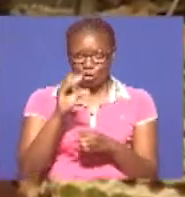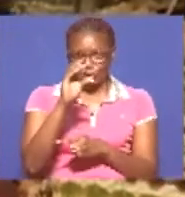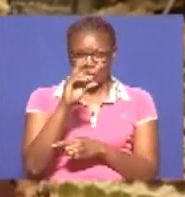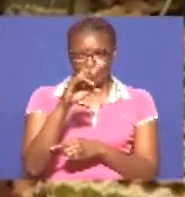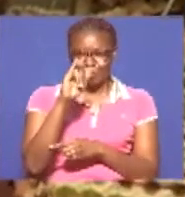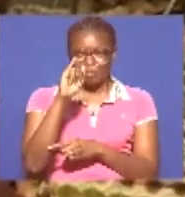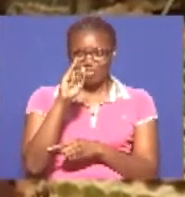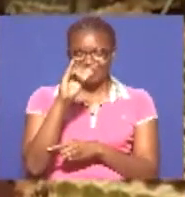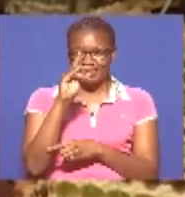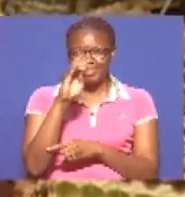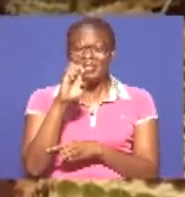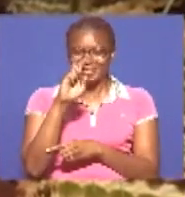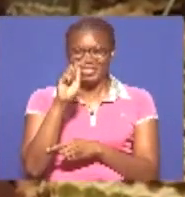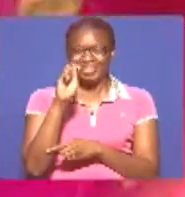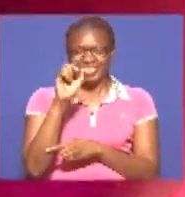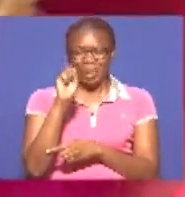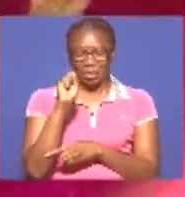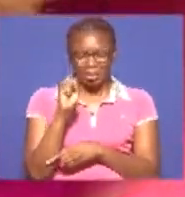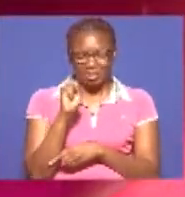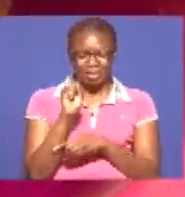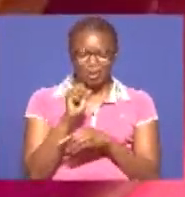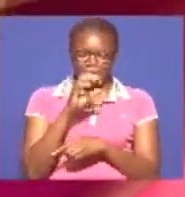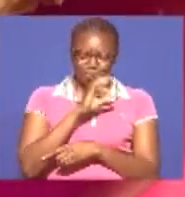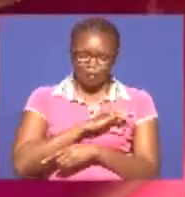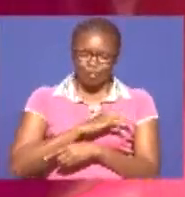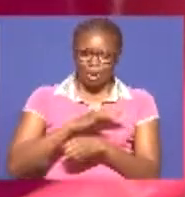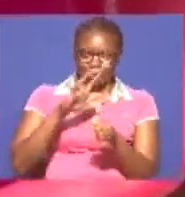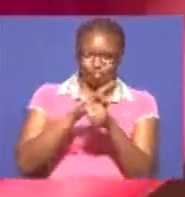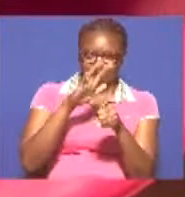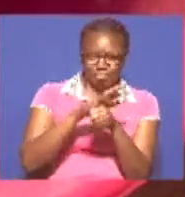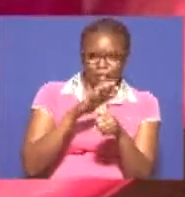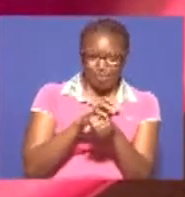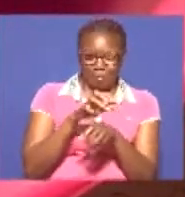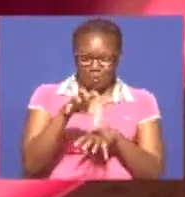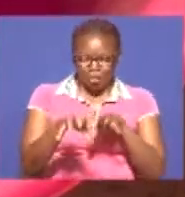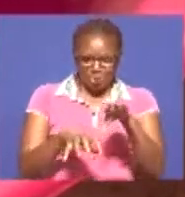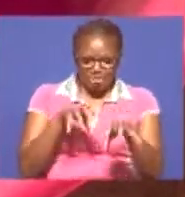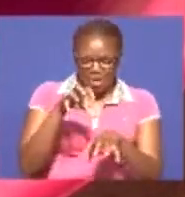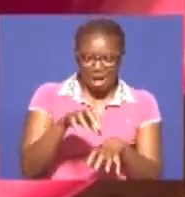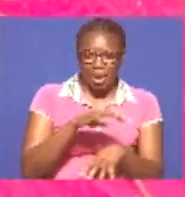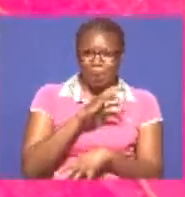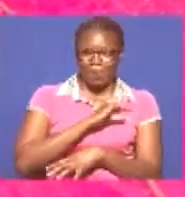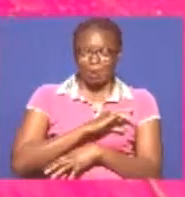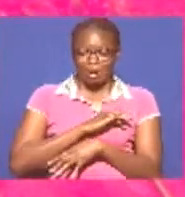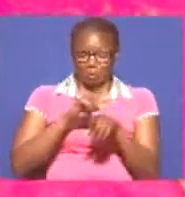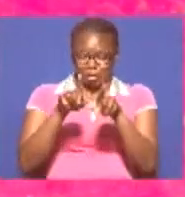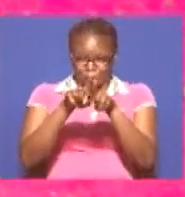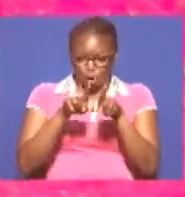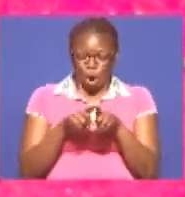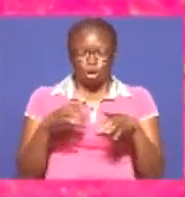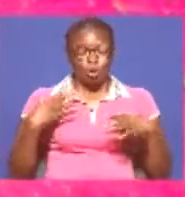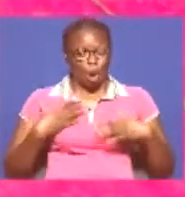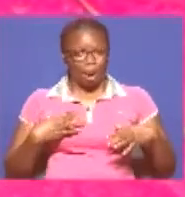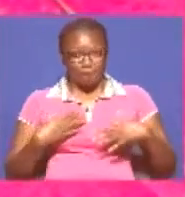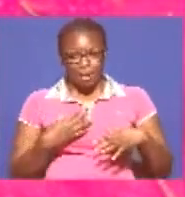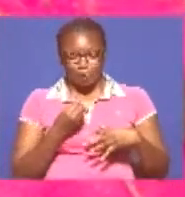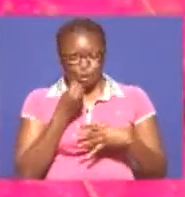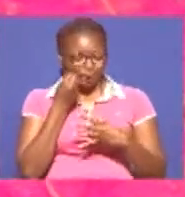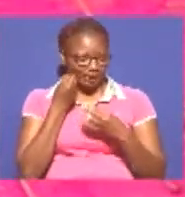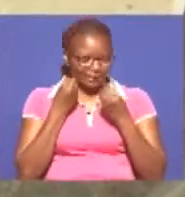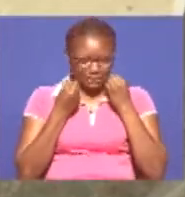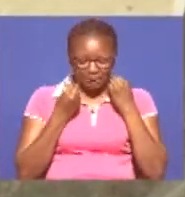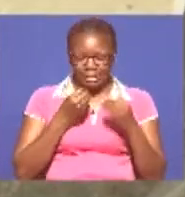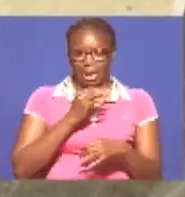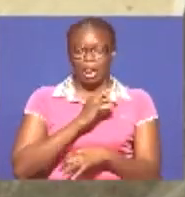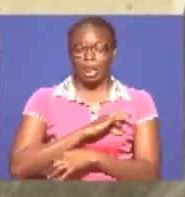Crickets, wanafaida tele Mbali na kuwa chakula kwa wanyama Ni wenyefaida pia kwa binadamu Kwa ni pia watu huuhitaji